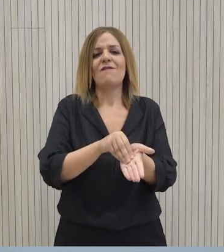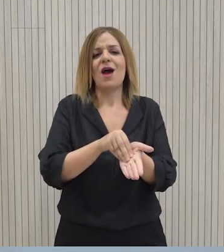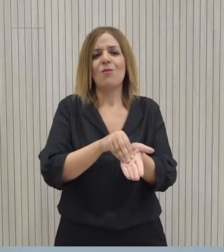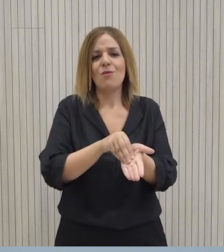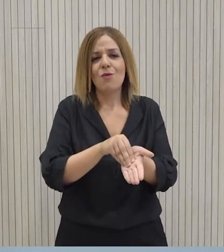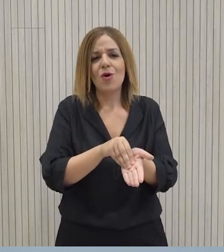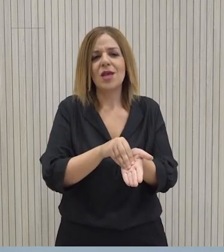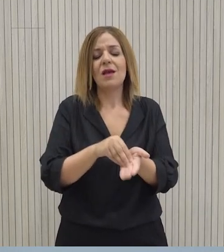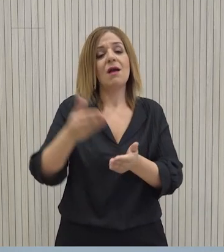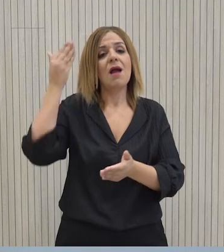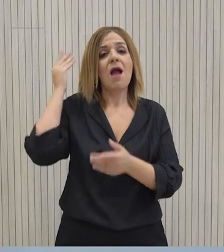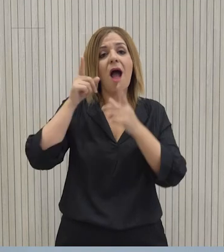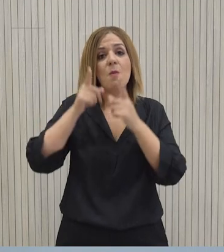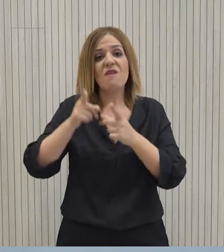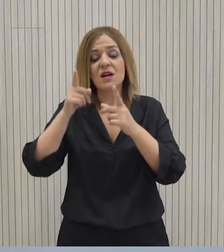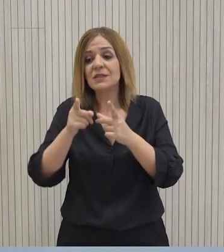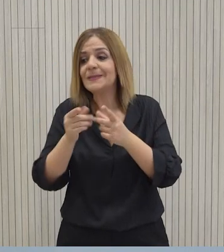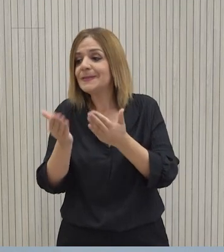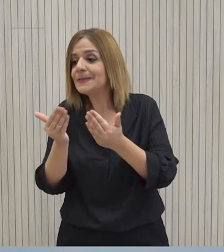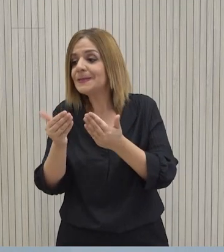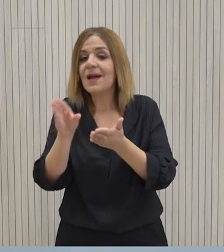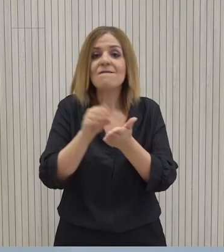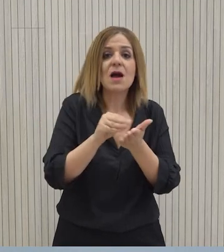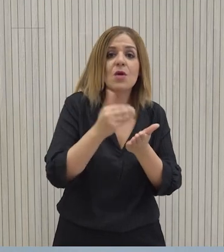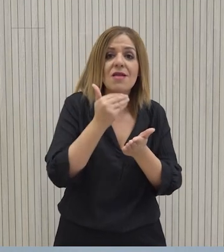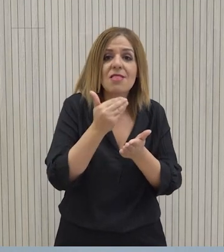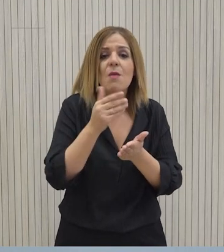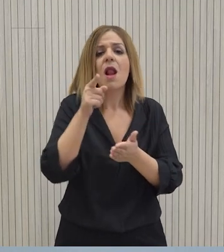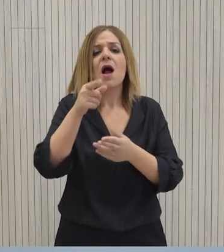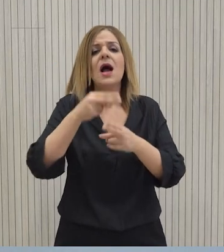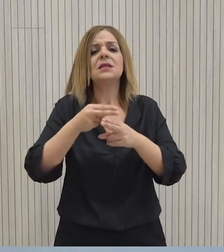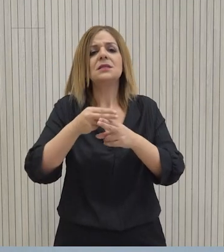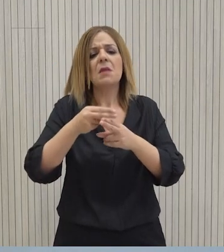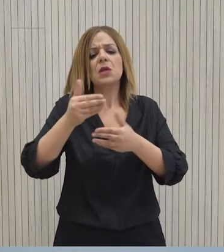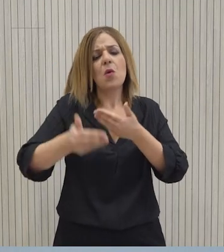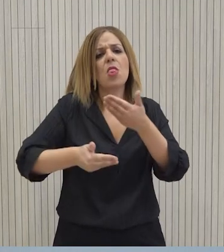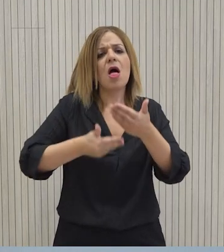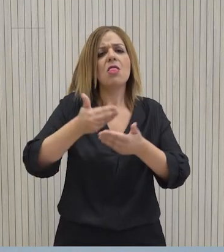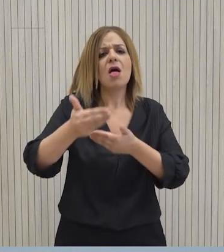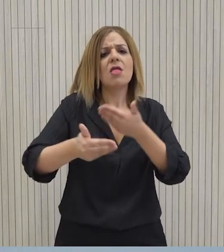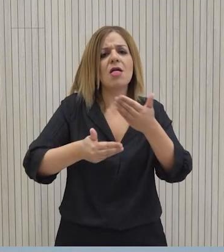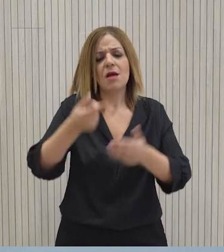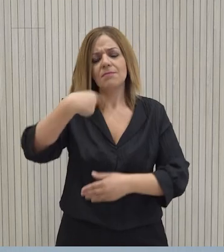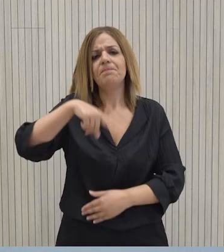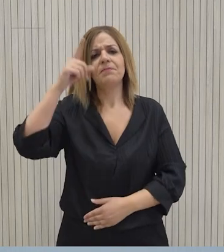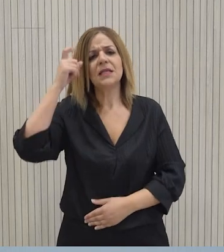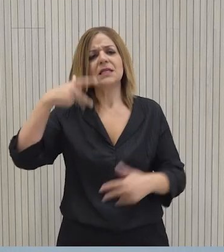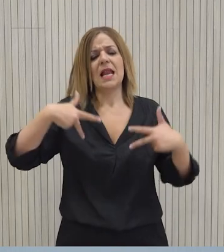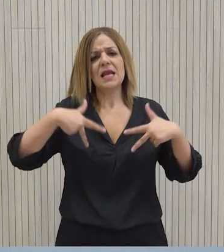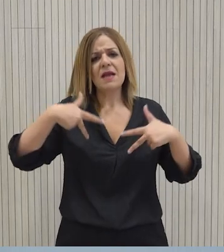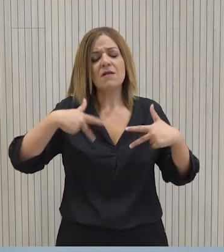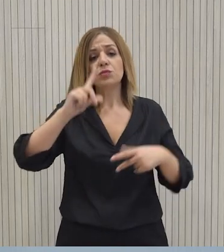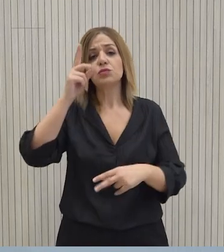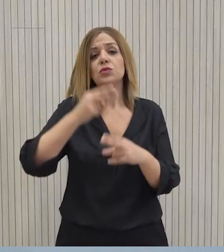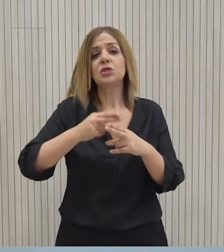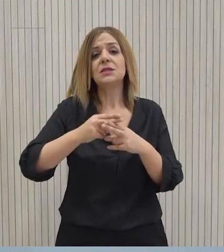εφαρμοστούν είχαν ληφθεί αποφάσεις οι οποίες δεν μπορούσαν να εφαρμοστούν εγκαίρως όμως είναι ζητήματα τα οποία είναι και υπόψη της κυβέρνησης αλλά